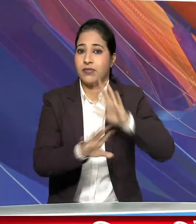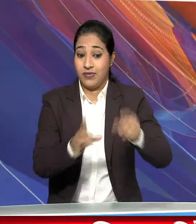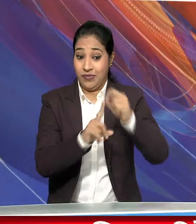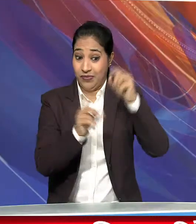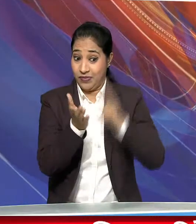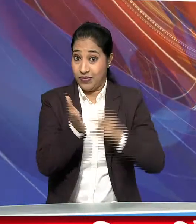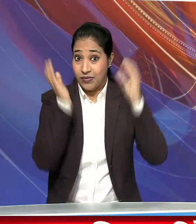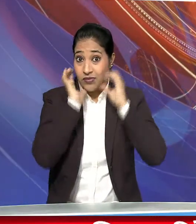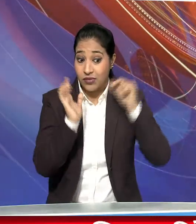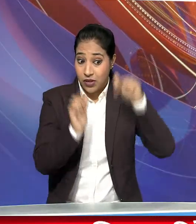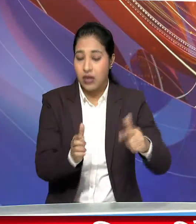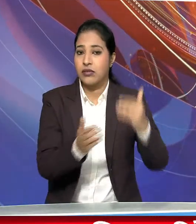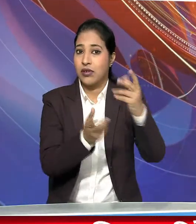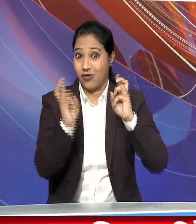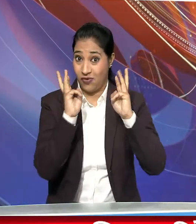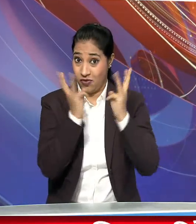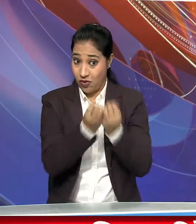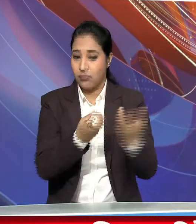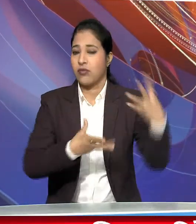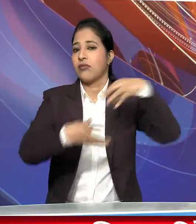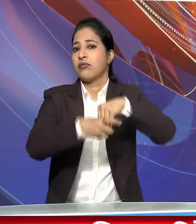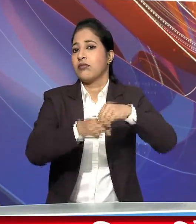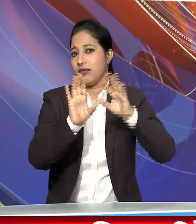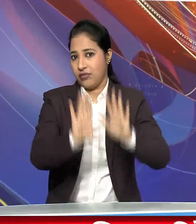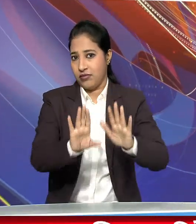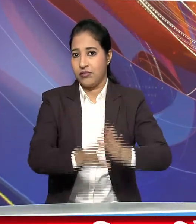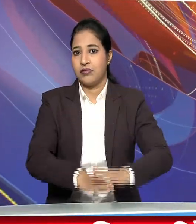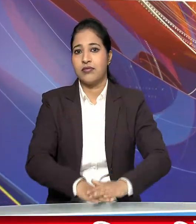भी सम्मेलन मे भी सम्मेलन